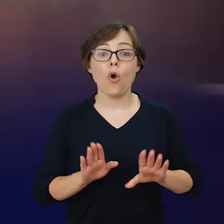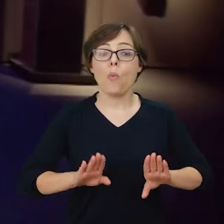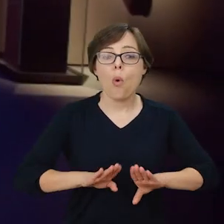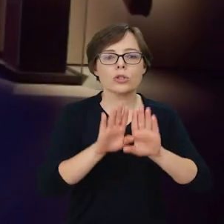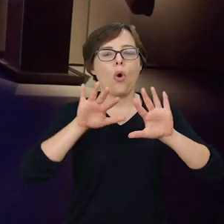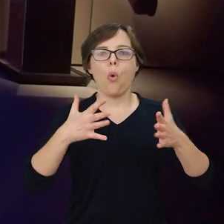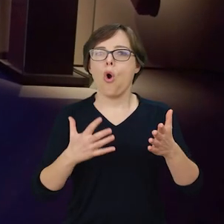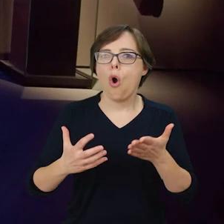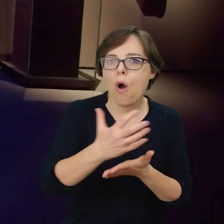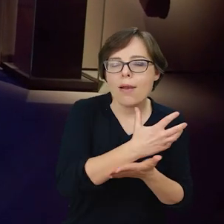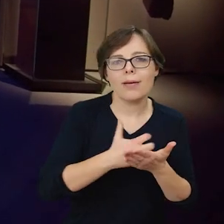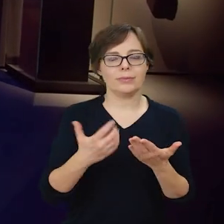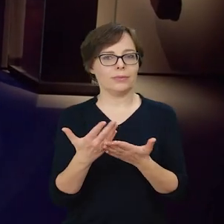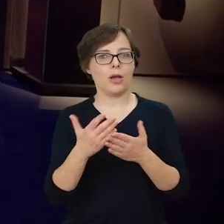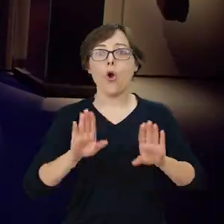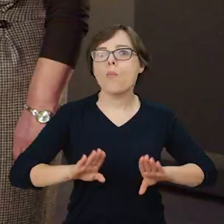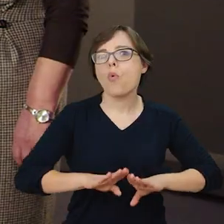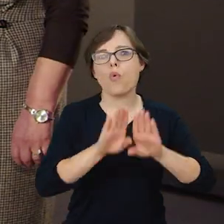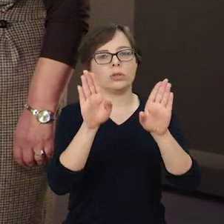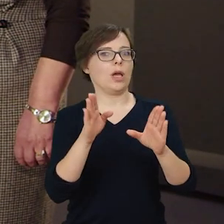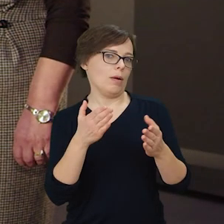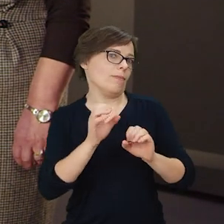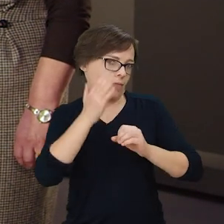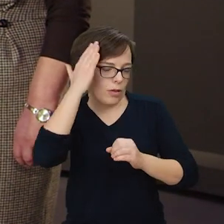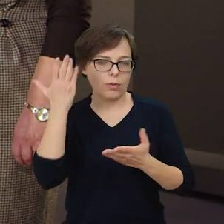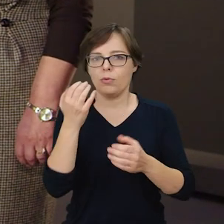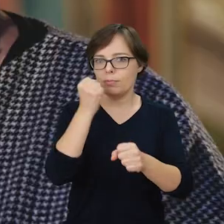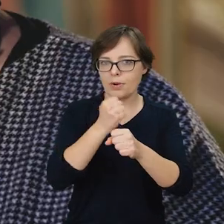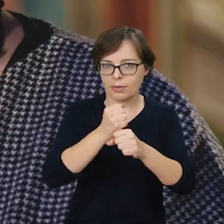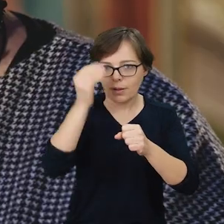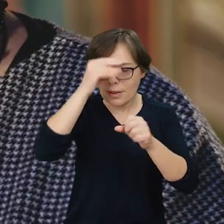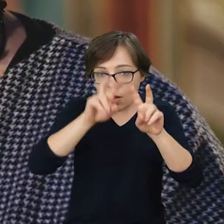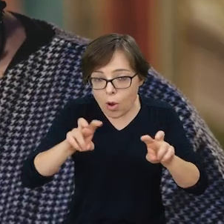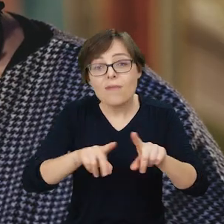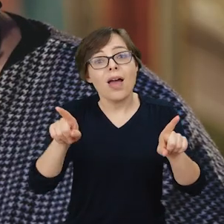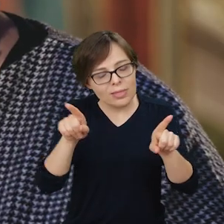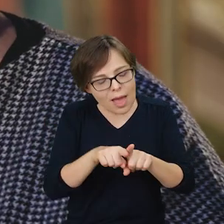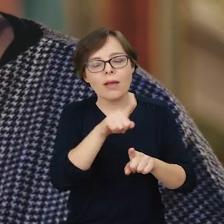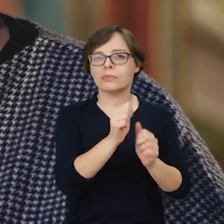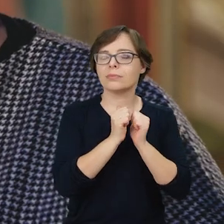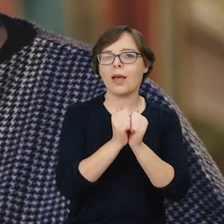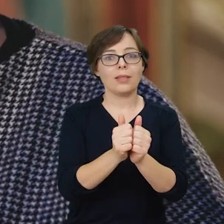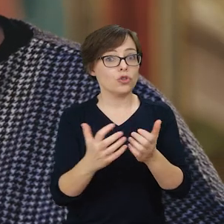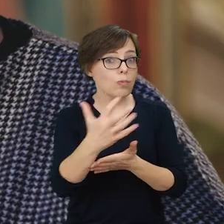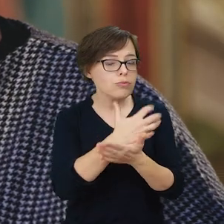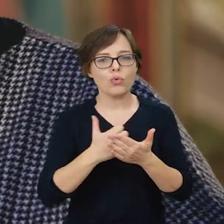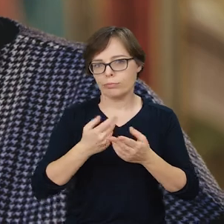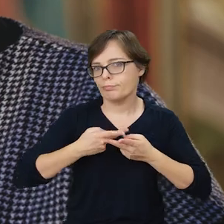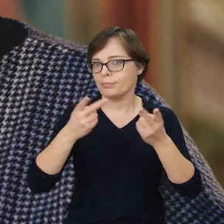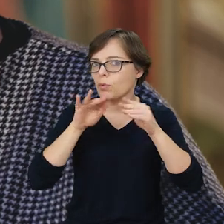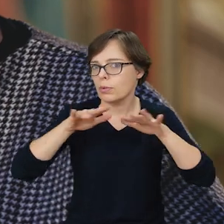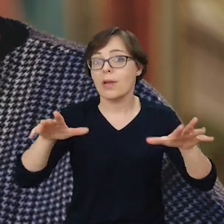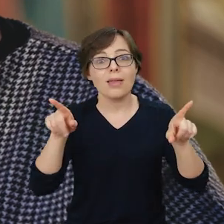Muzea to kolekcje, muzea to zbiory, muzea to prace naukowe, muzea to także upowszechnianie naszych